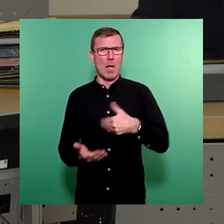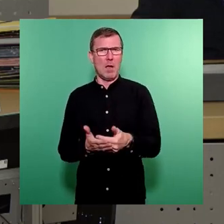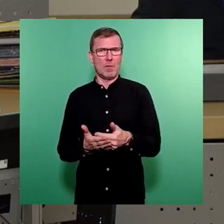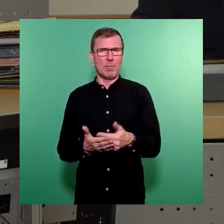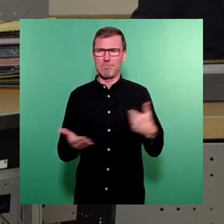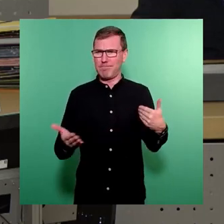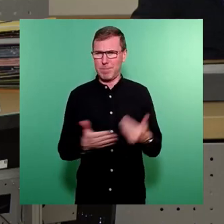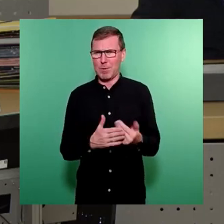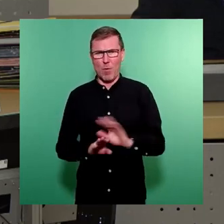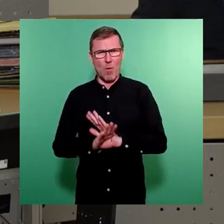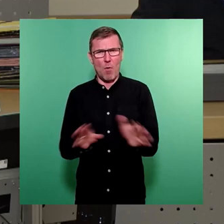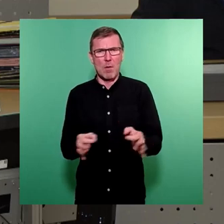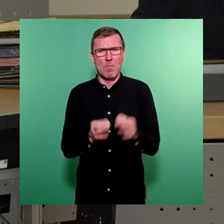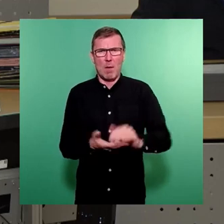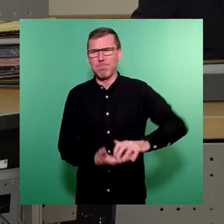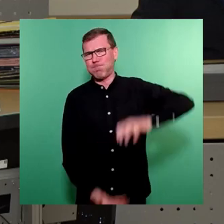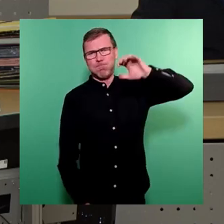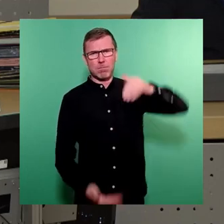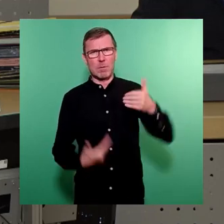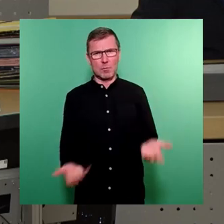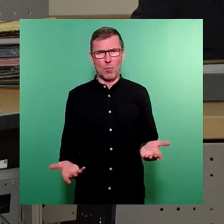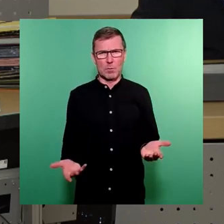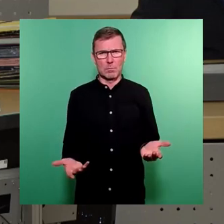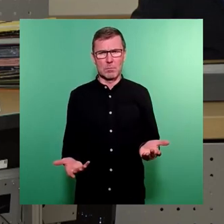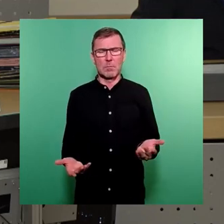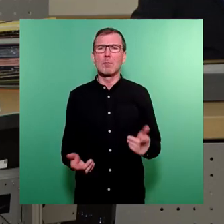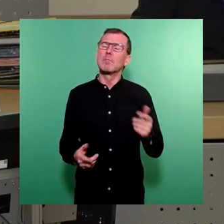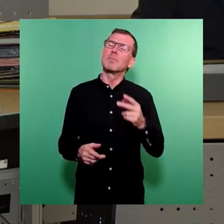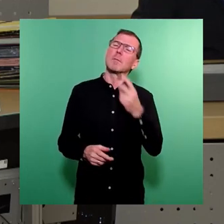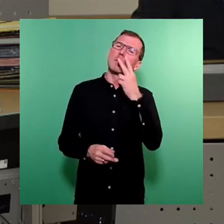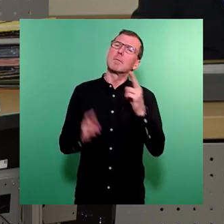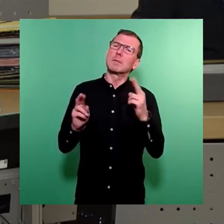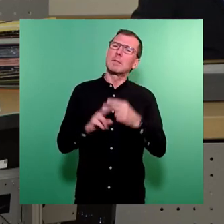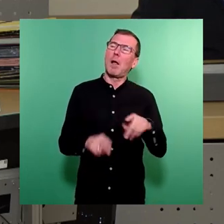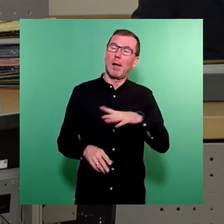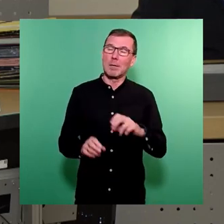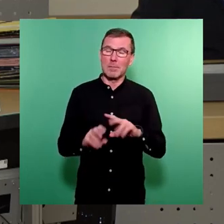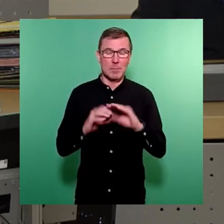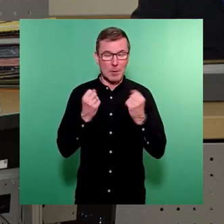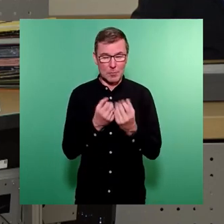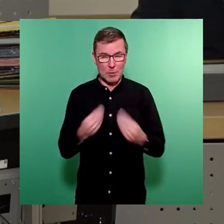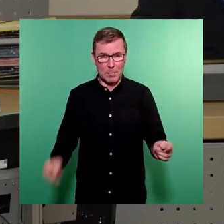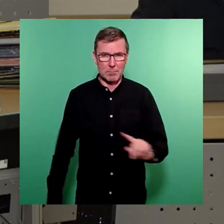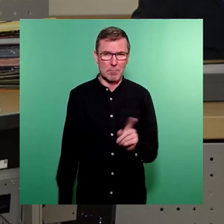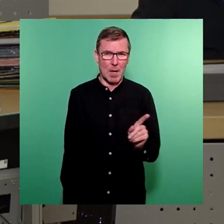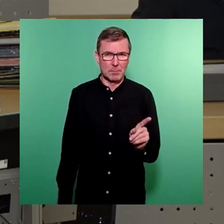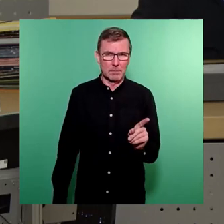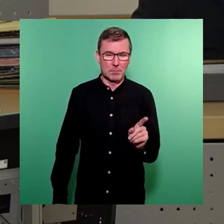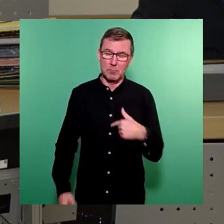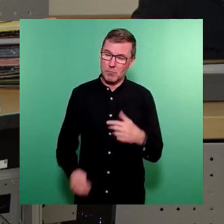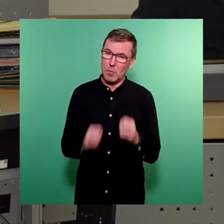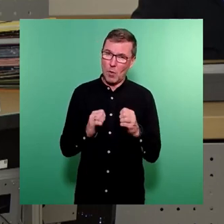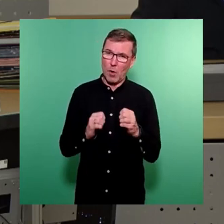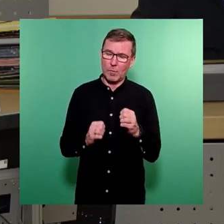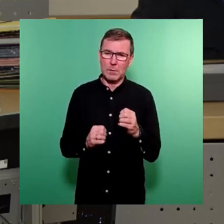unbekannten Ausmaßes. Auch im Hinblick auf die Sicherheit wird sich die Lage nicht entspannen. Hier bleibt nur zu hoffen, dass uns